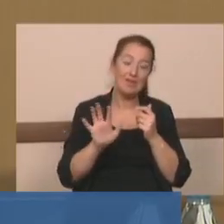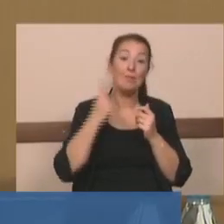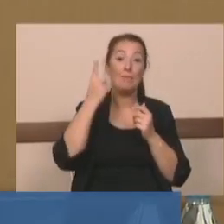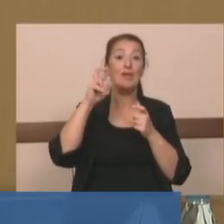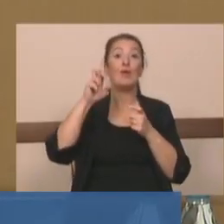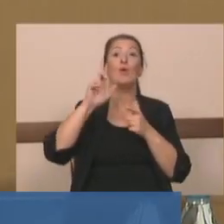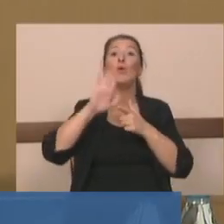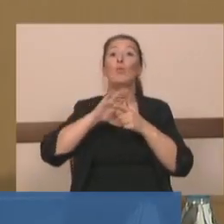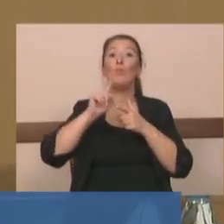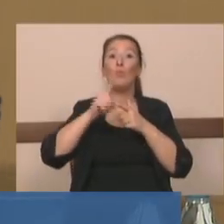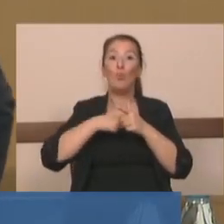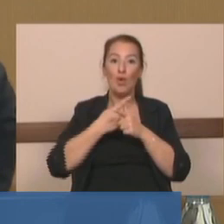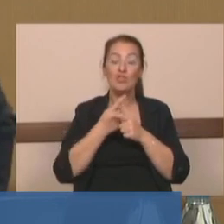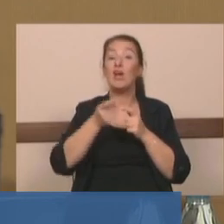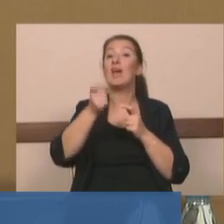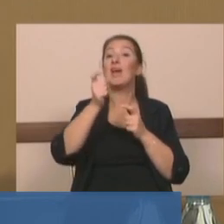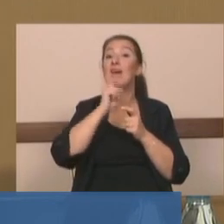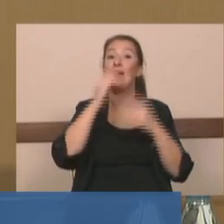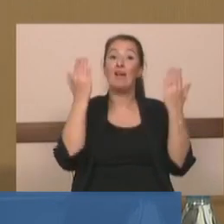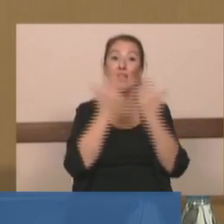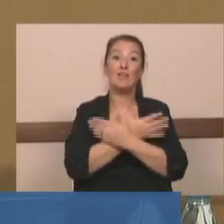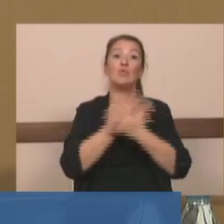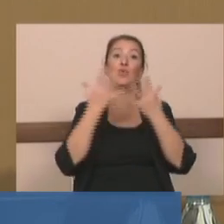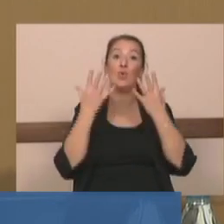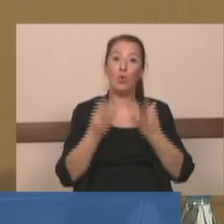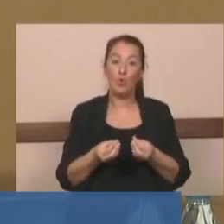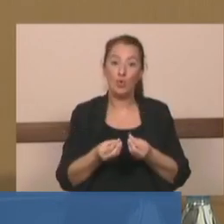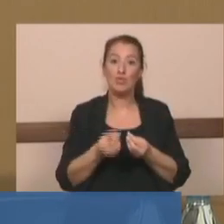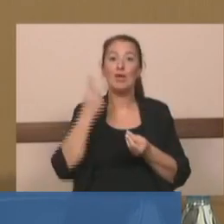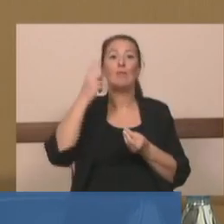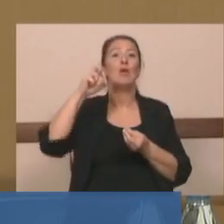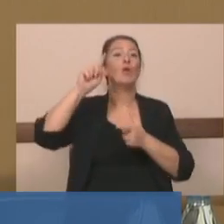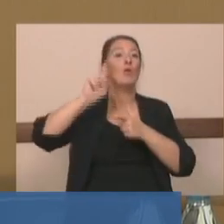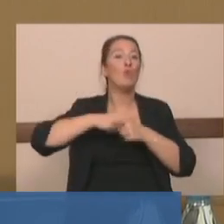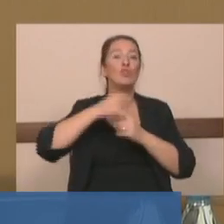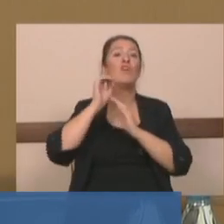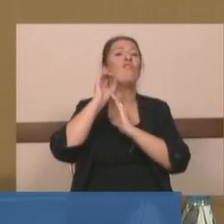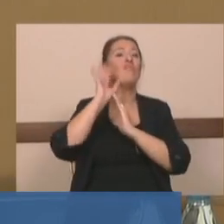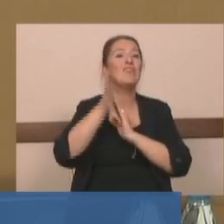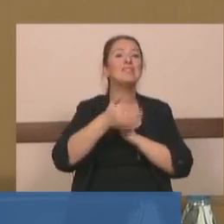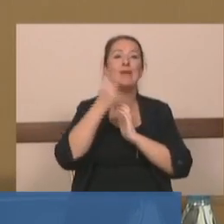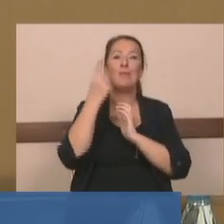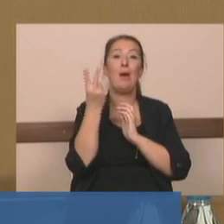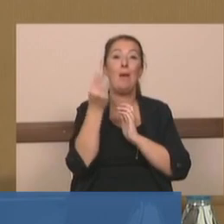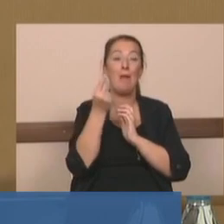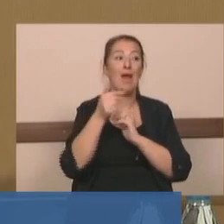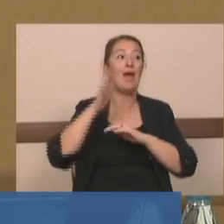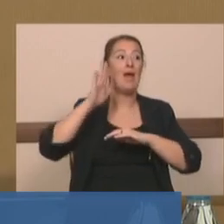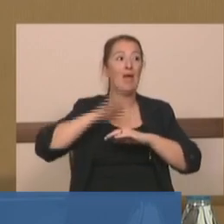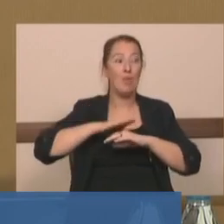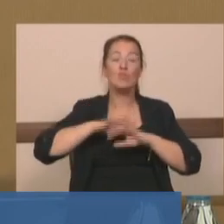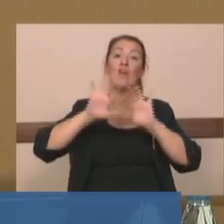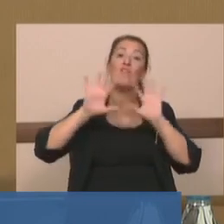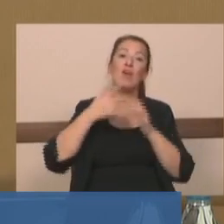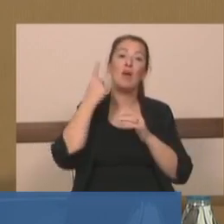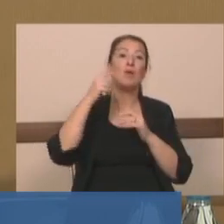yanlış yapılıyorsa, bir proje fazladan bir parayla yapılıyorsa, ya da bir proje